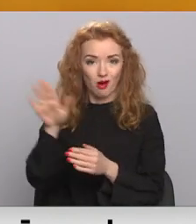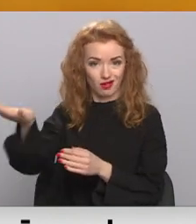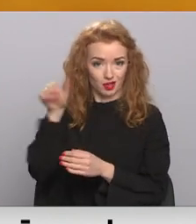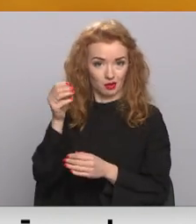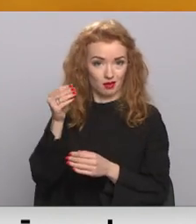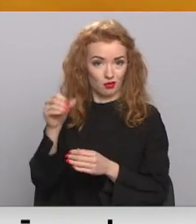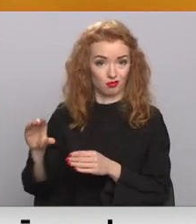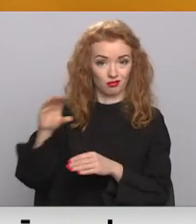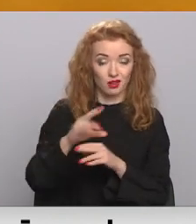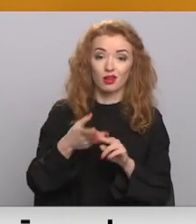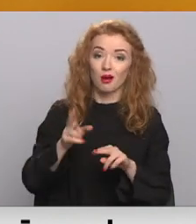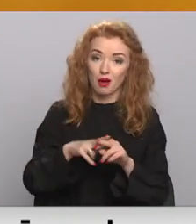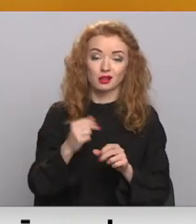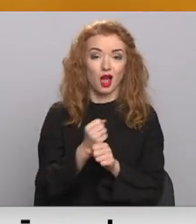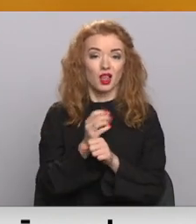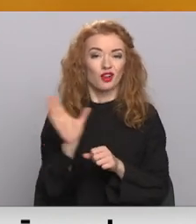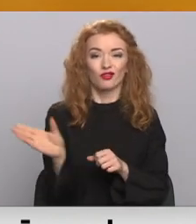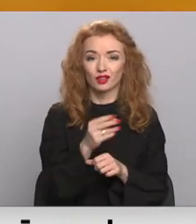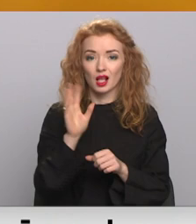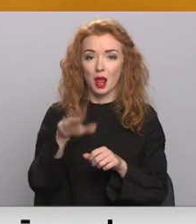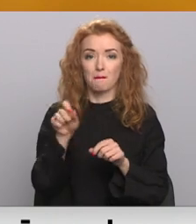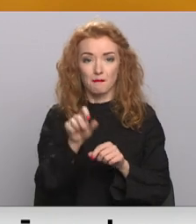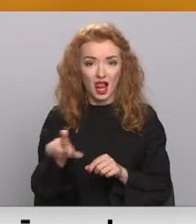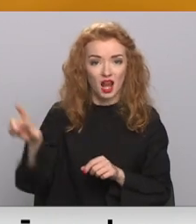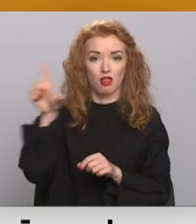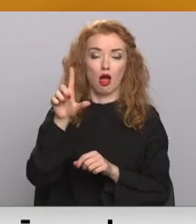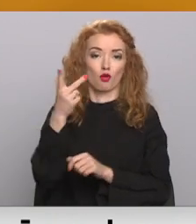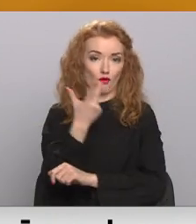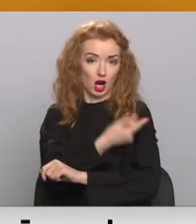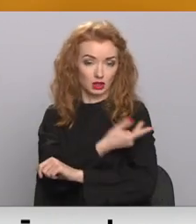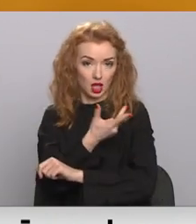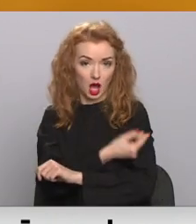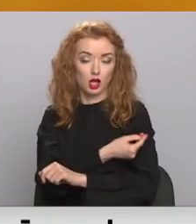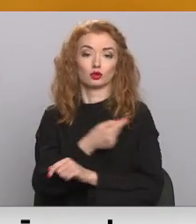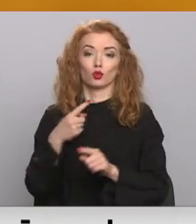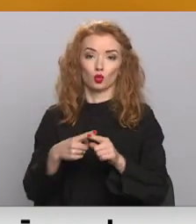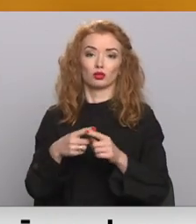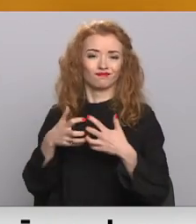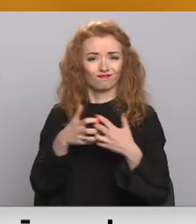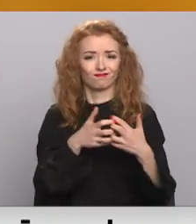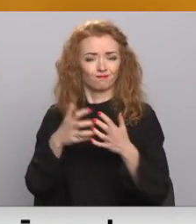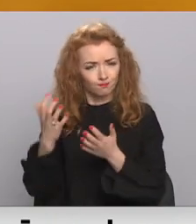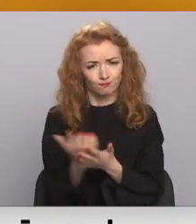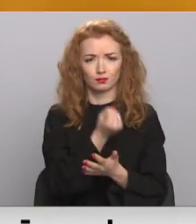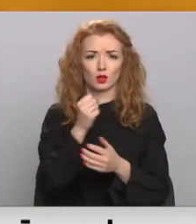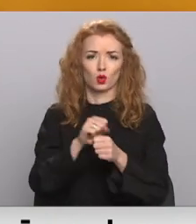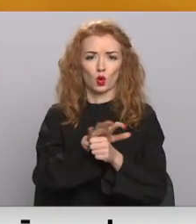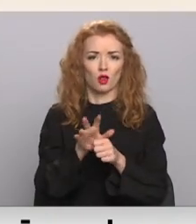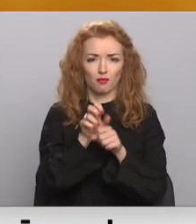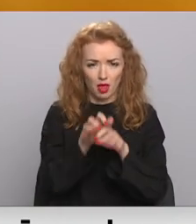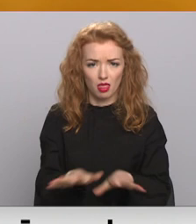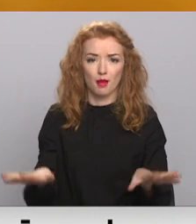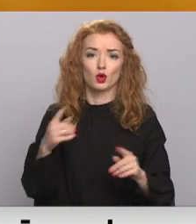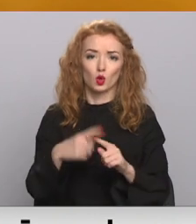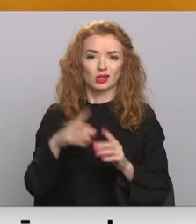Tādēļ jādara viss, kas mūsu spēkos, lai palielinātu vakcināciju, pieveikt pandēmiju un samazinātu tēriņus.